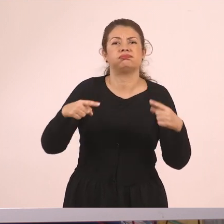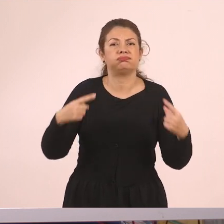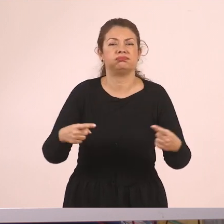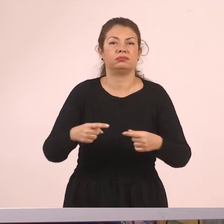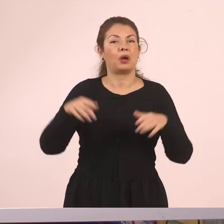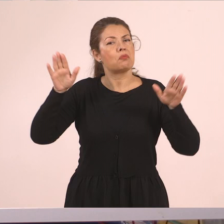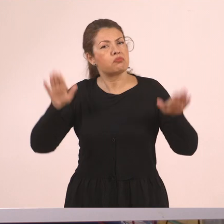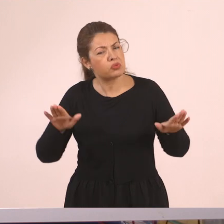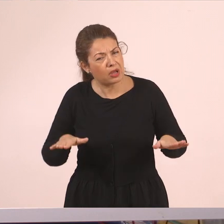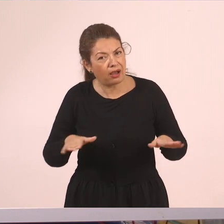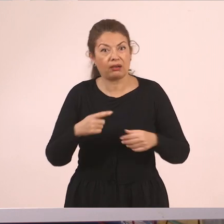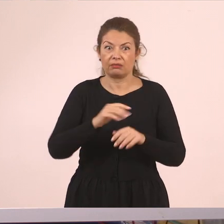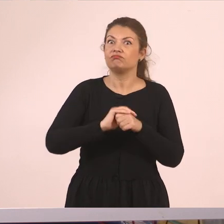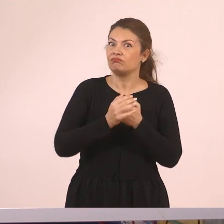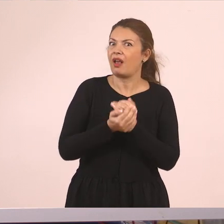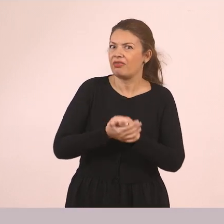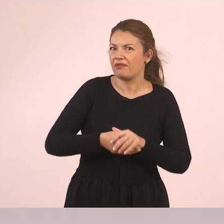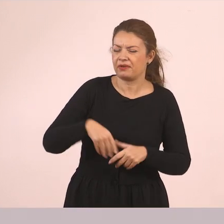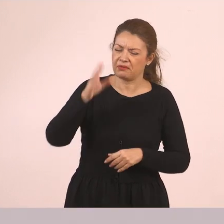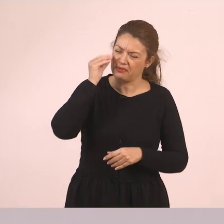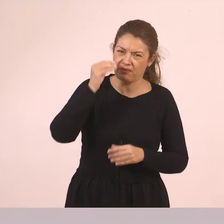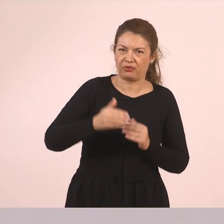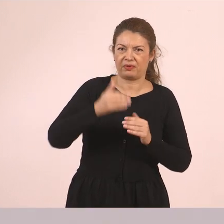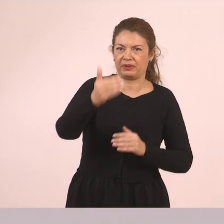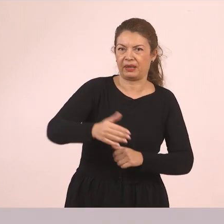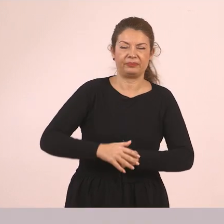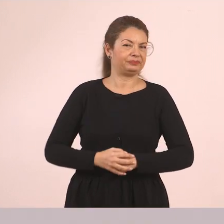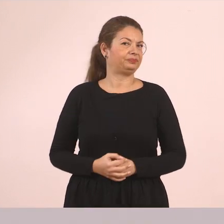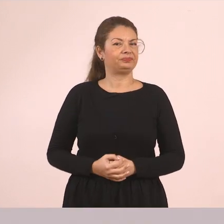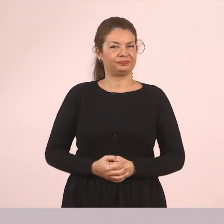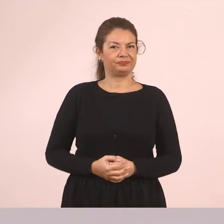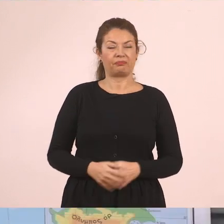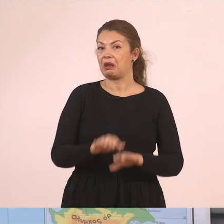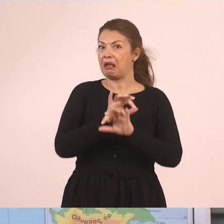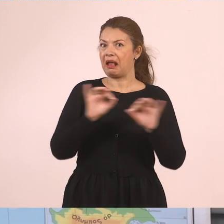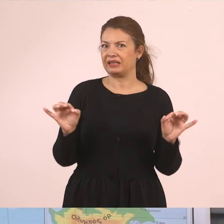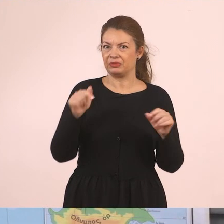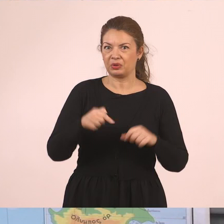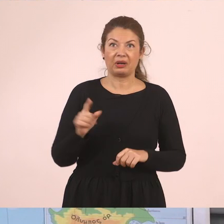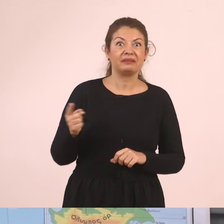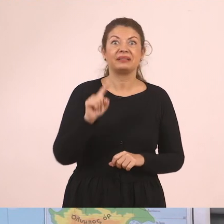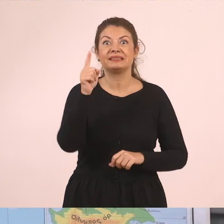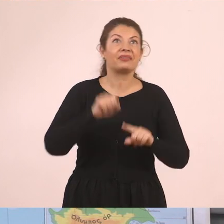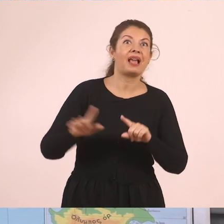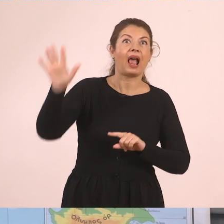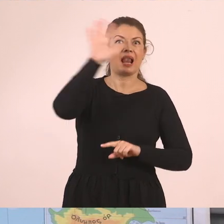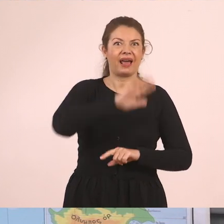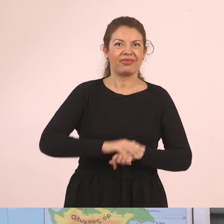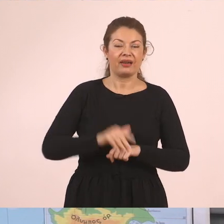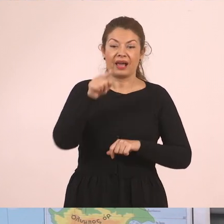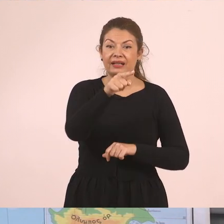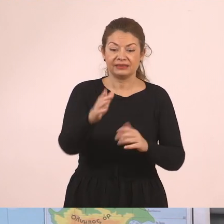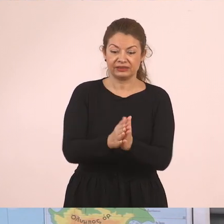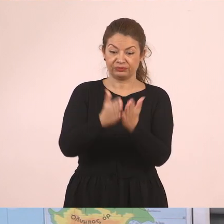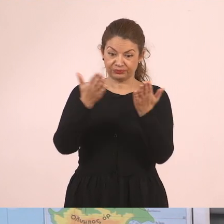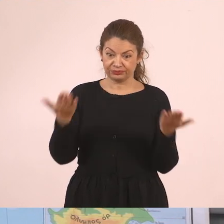και πουλιών. Έχουν πολύ μεγάλο ενδιαφέρον και θα τα προσεγγίσουμε και στη συνέχεια. Έτοιμοι για την περιηγήσή μας. Ανοίγετε το βιγεοφυσικό